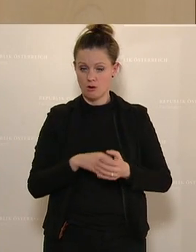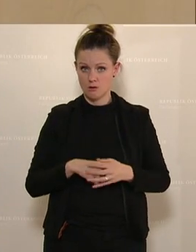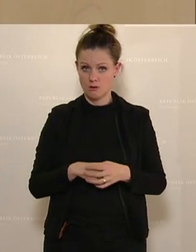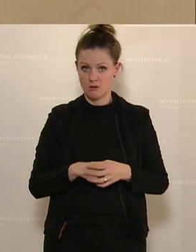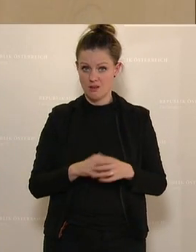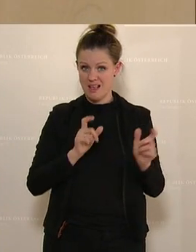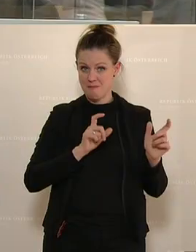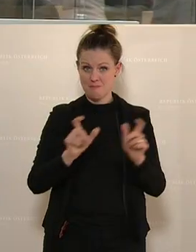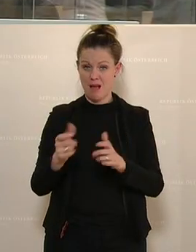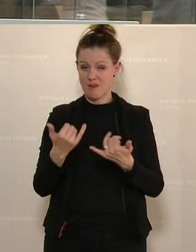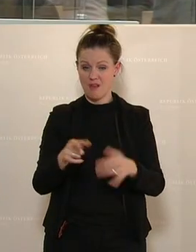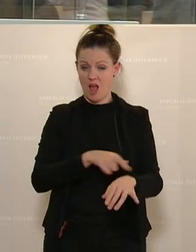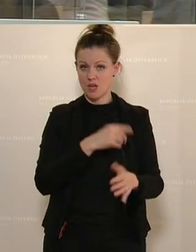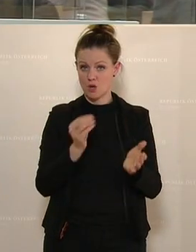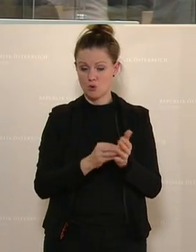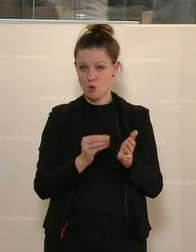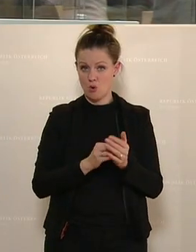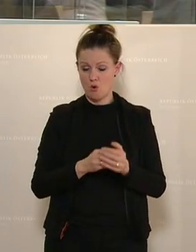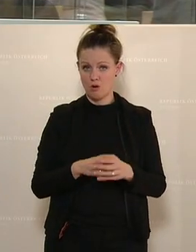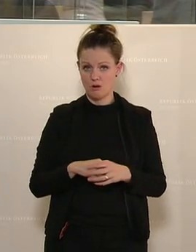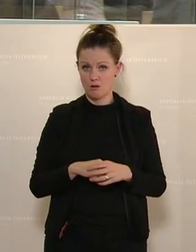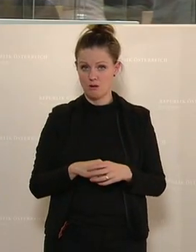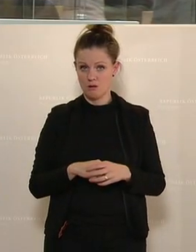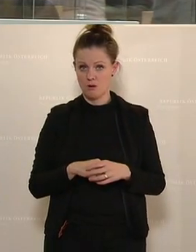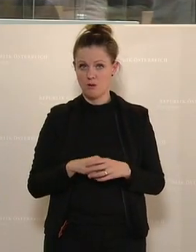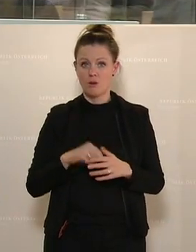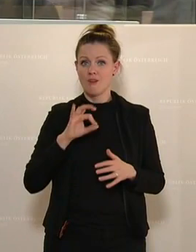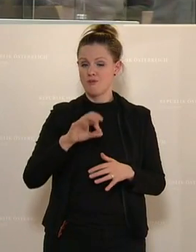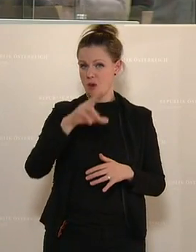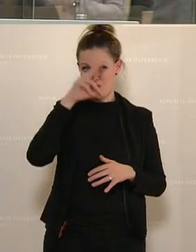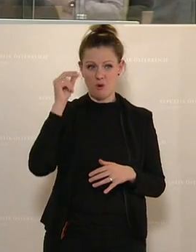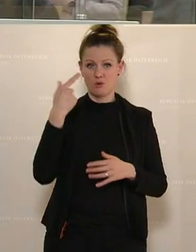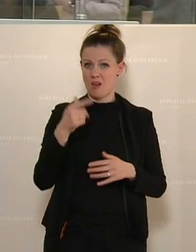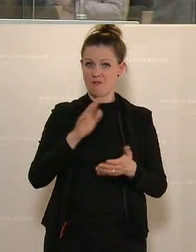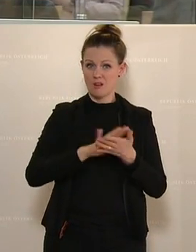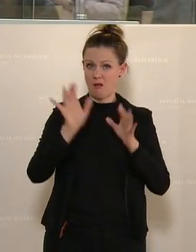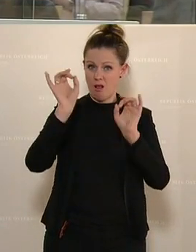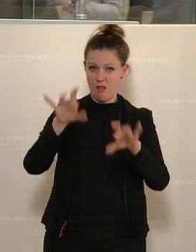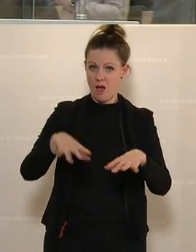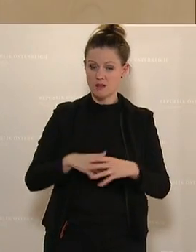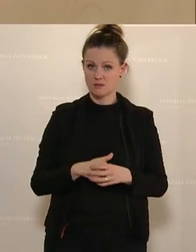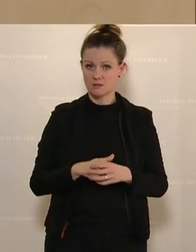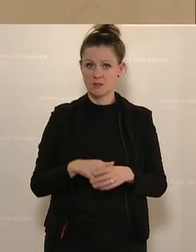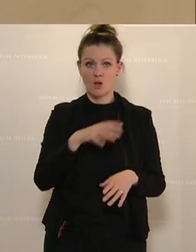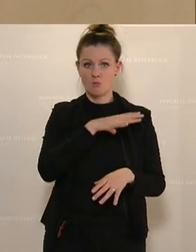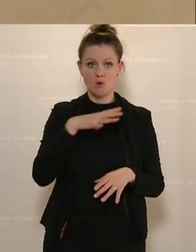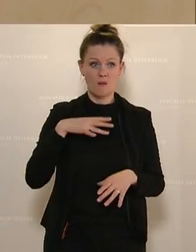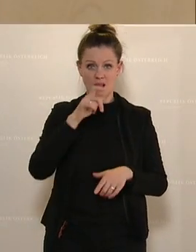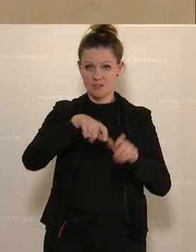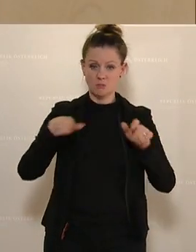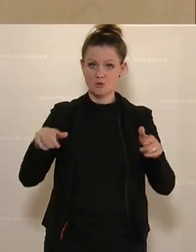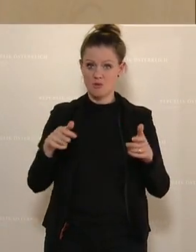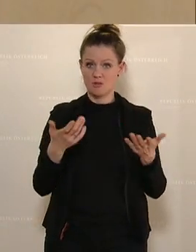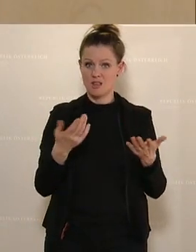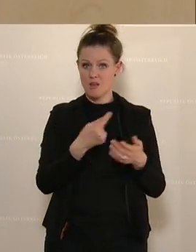ihr noch blockieren? Wie lange wollt ihr die Bevölkerung noch dieser Situation aussetzen oder Bürgermeisterinnen und Bürgermeister